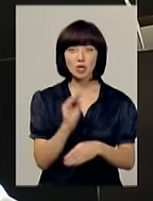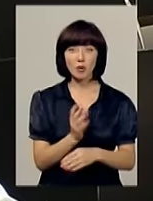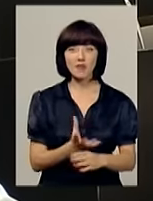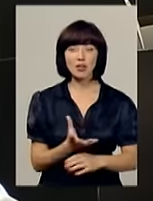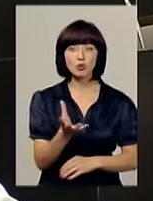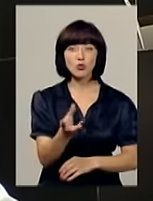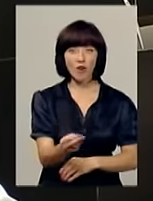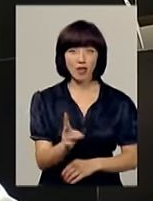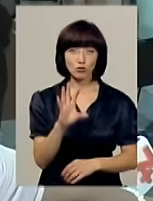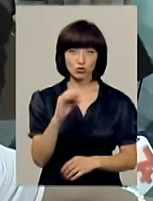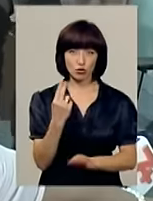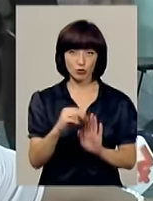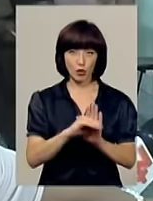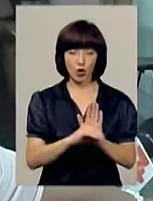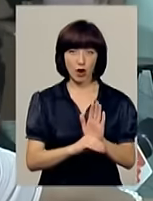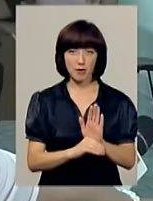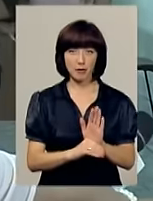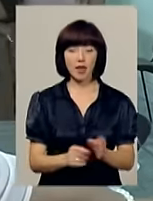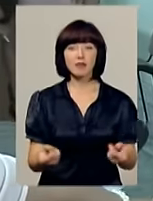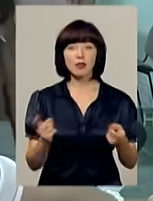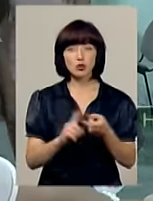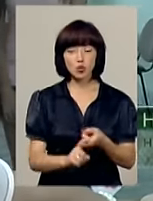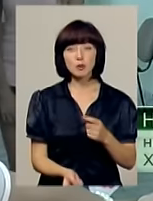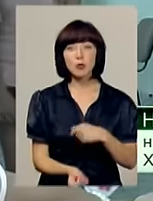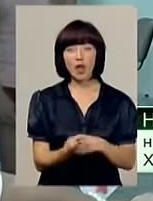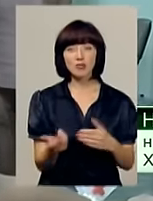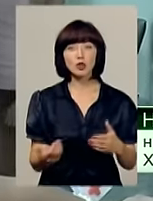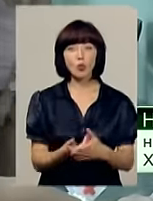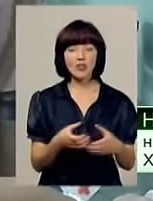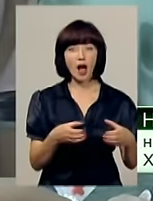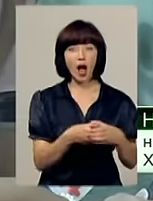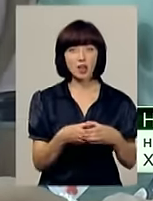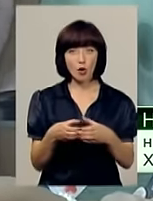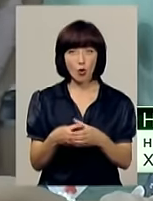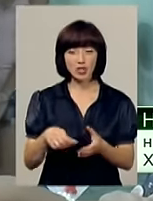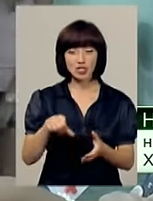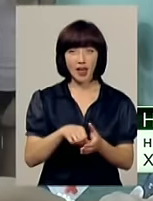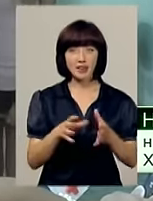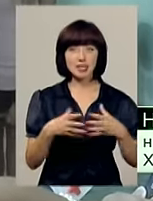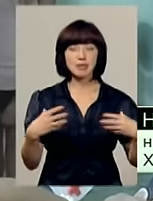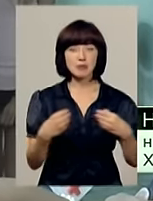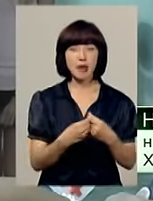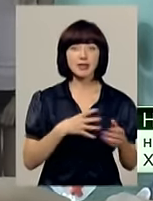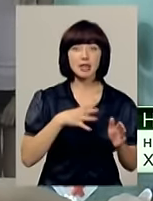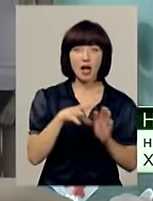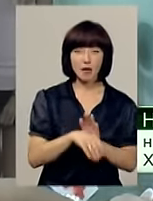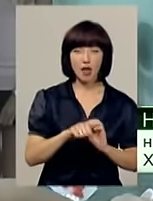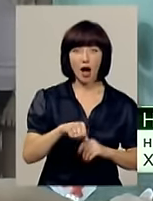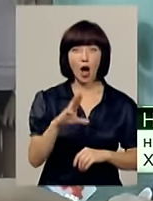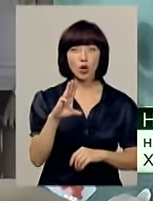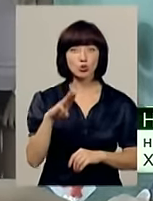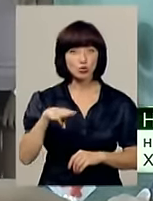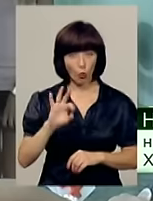реалізацію соціальних програм. У зв'язку з появою нових категорій, таких як члени сімей загиблих АТОшників,